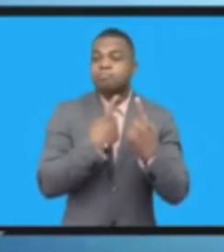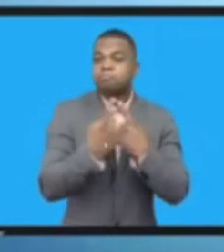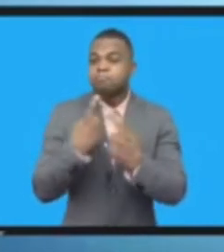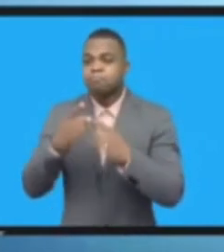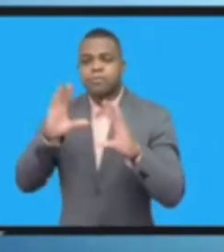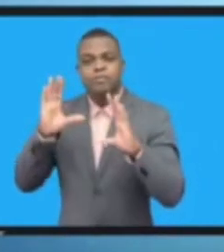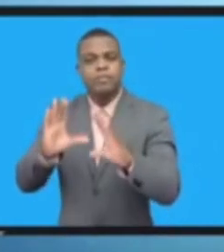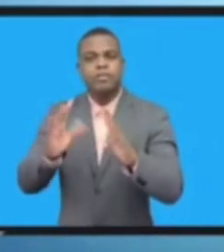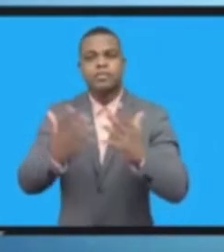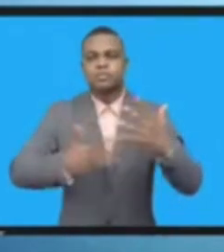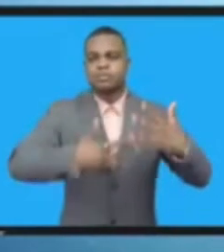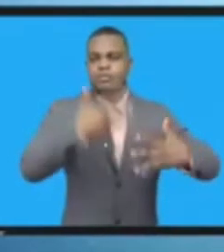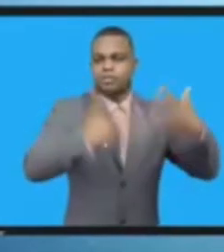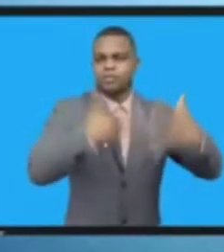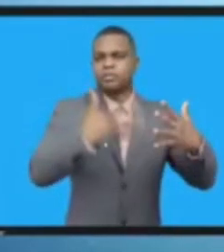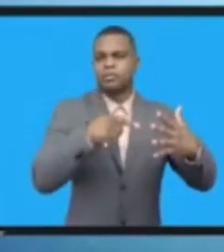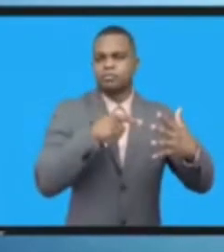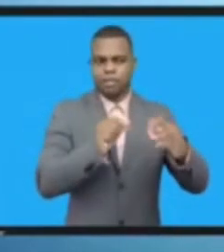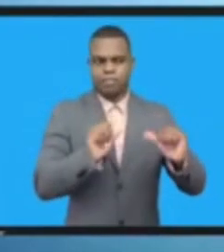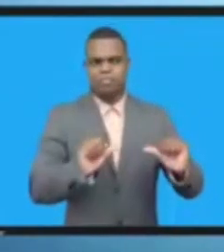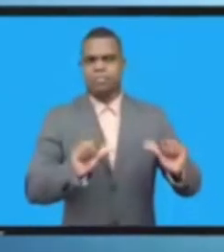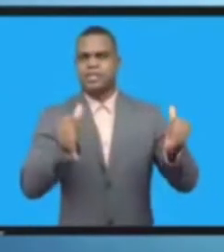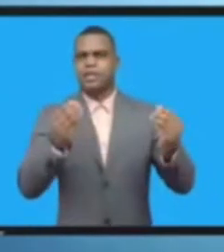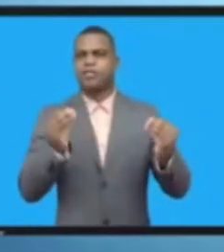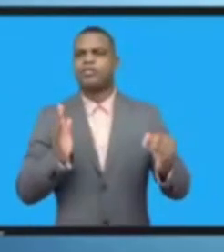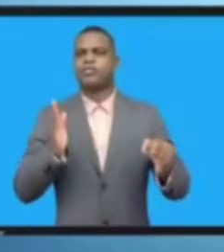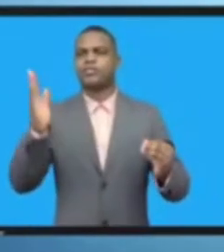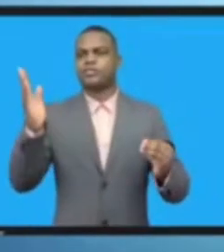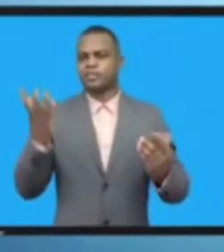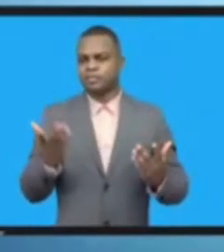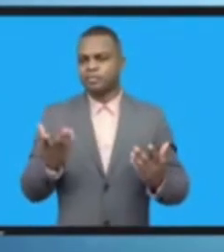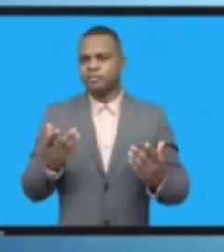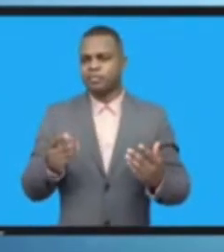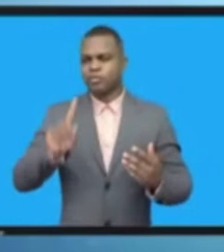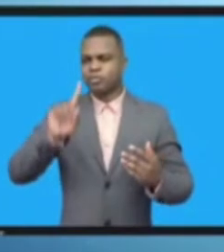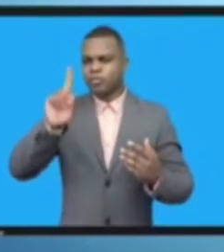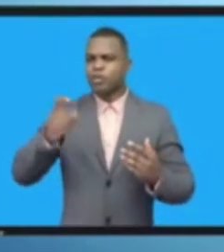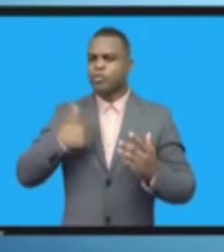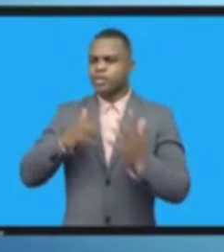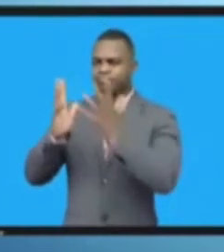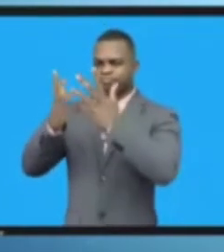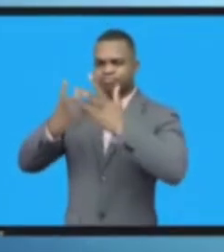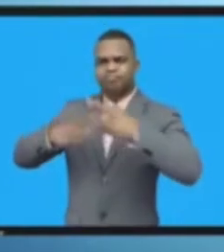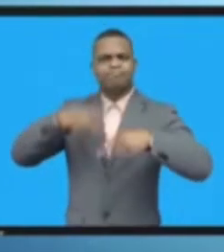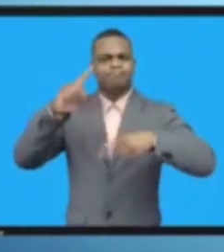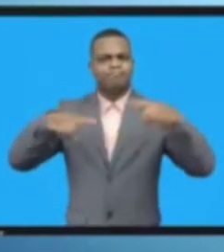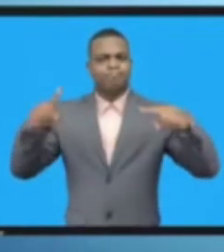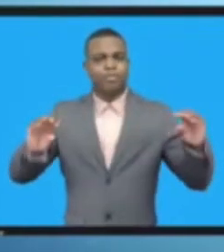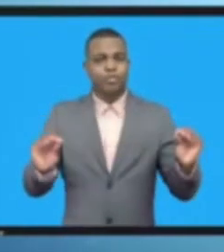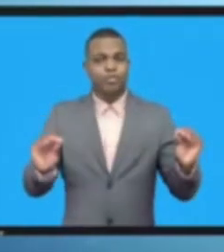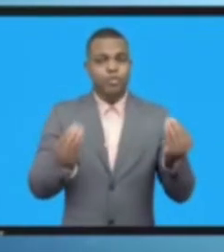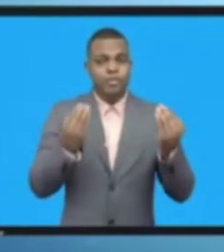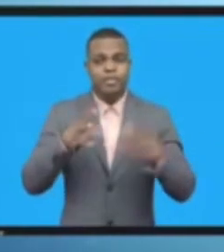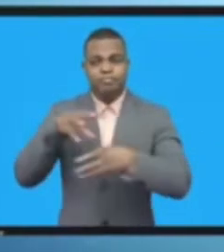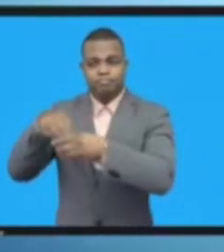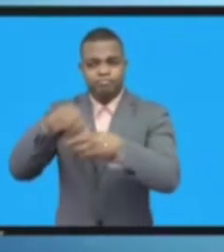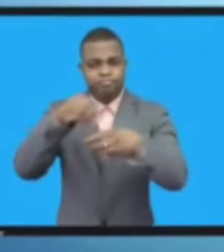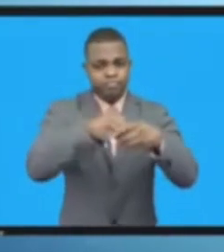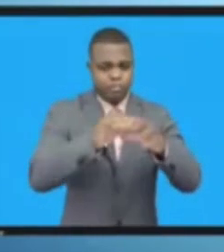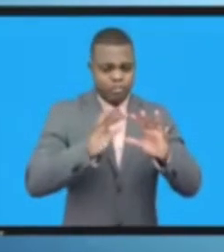ونظرا لحركية انخراط الشباب فإن شبابا من المناطق الريفية